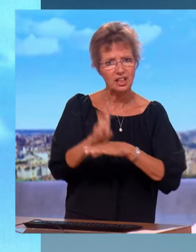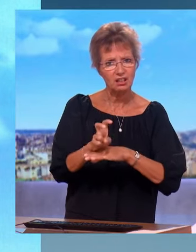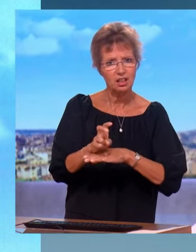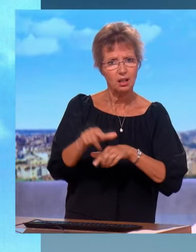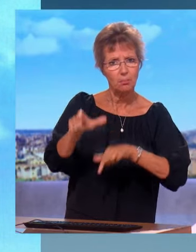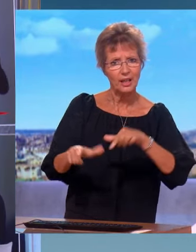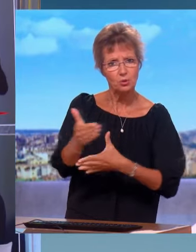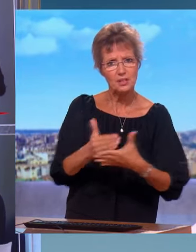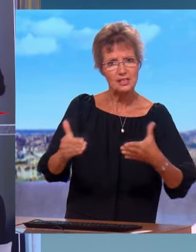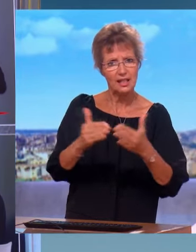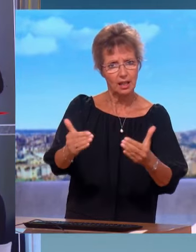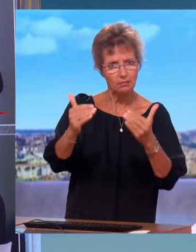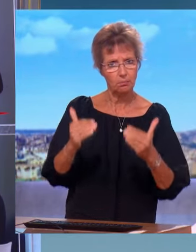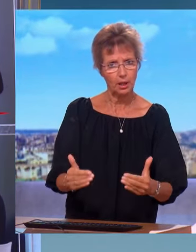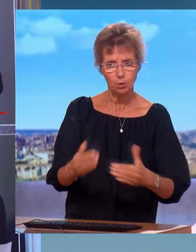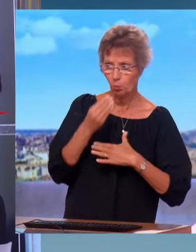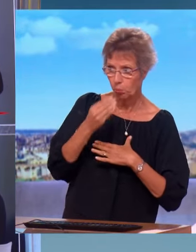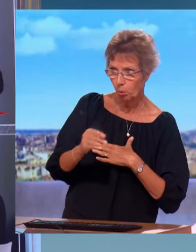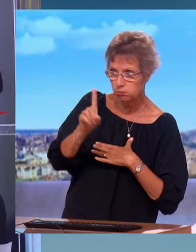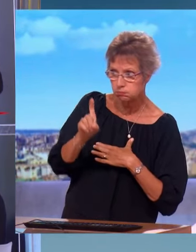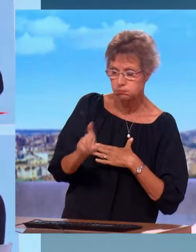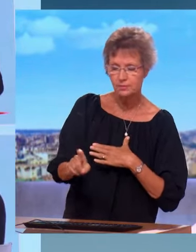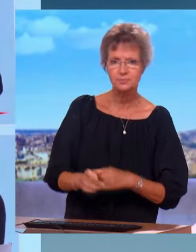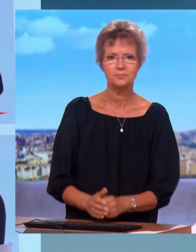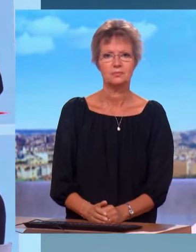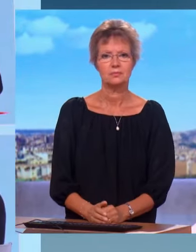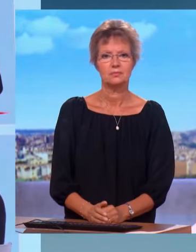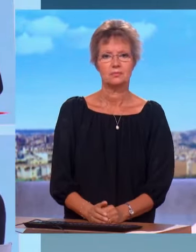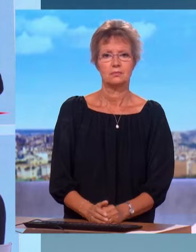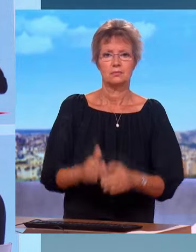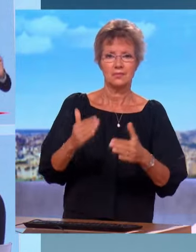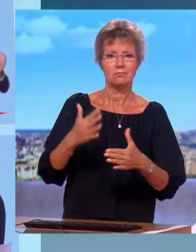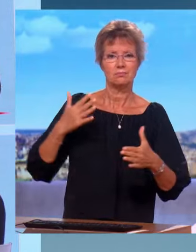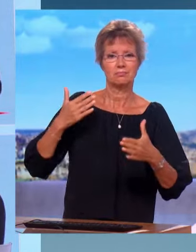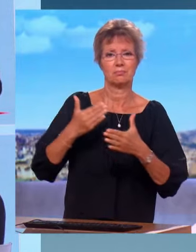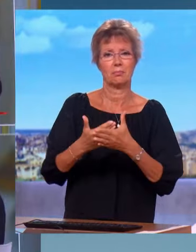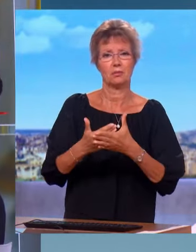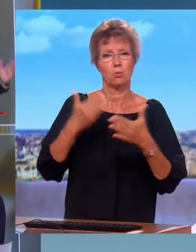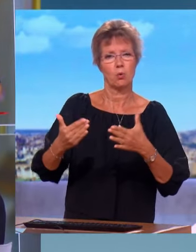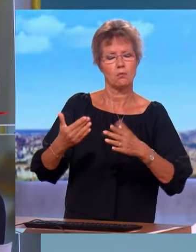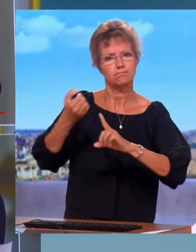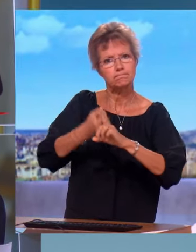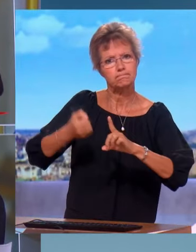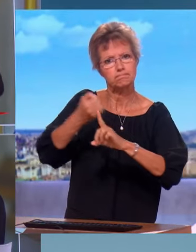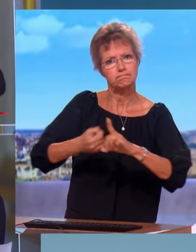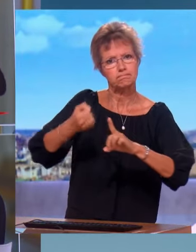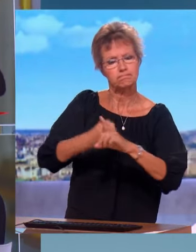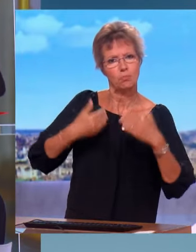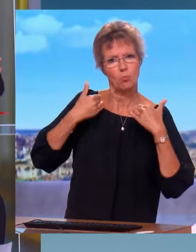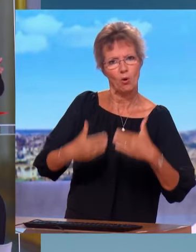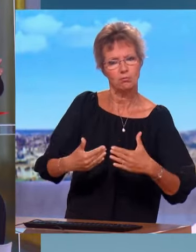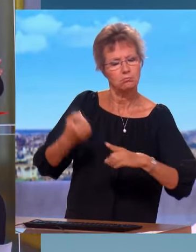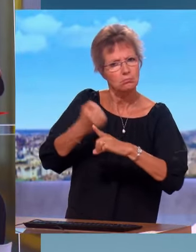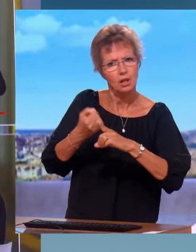modestes, ça c'est bien ou ça va dans le bon sens ou pas ? – Bon déjà la première des choses, ça fait maintenant plusieurs semaines que je porte ce combat. Ça vaut toujours la peine de se